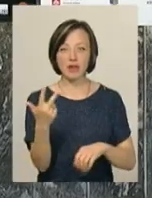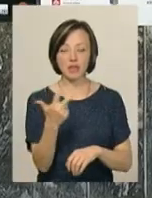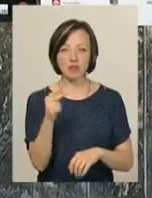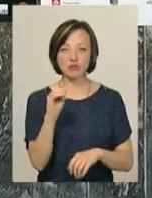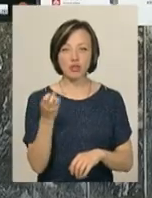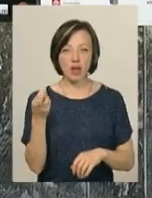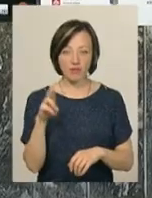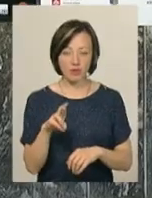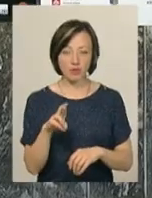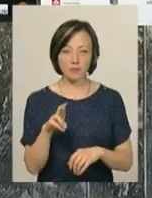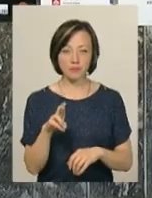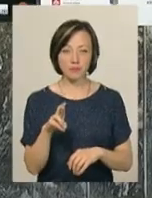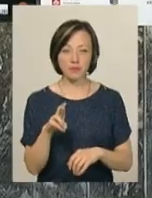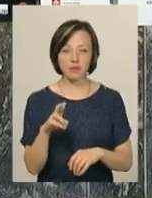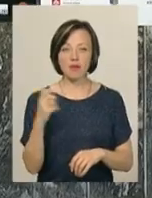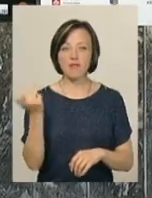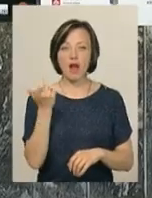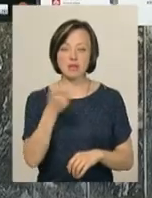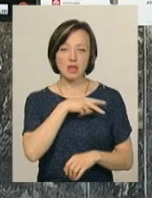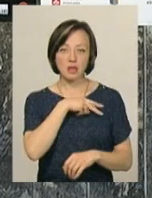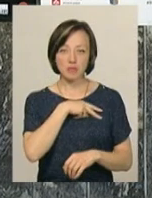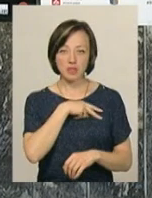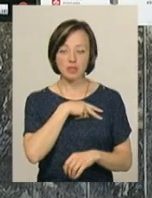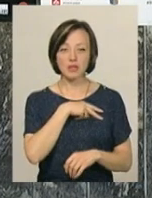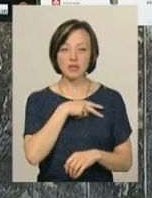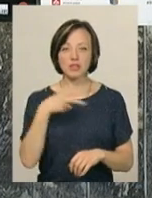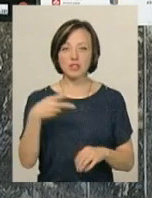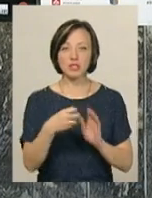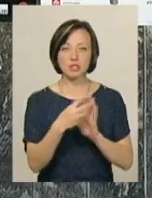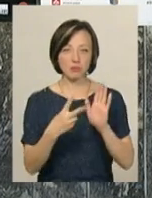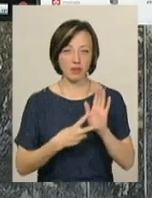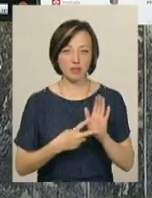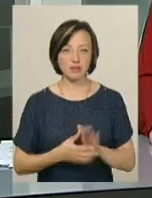власник гран-прі «Чілдрін Кінофест» 2017.